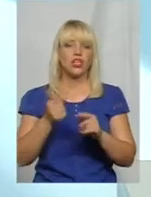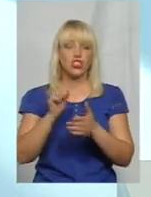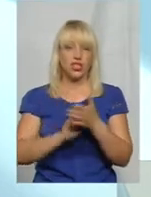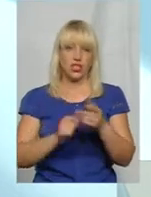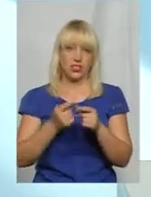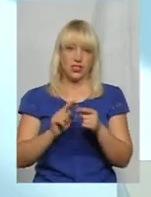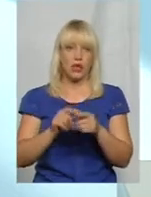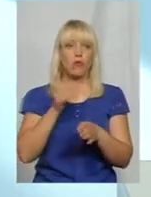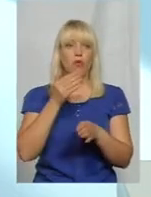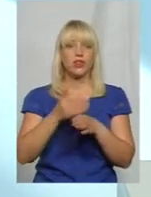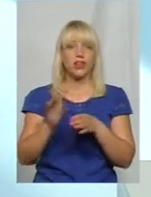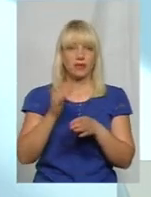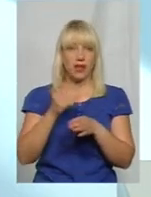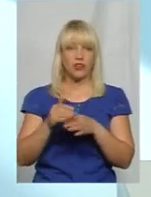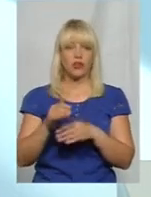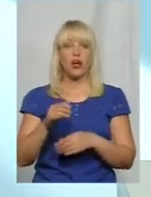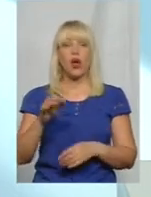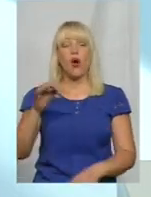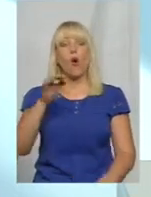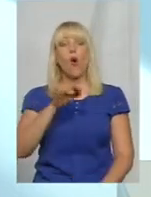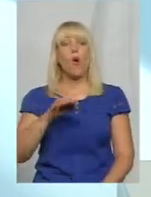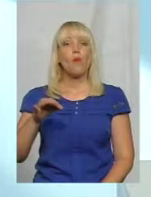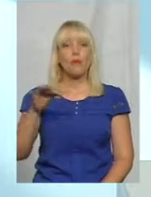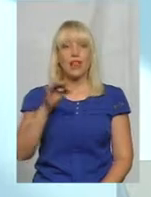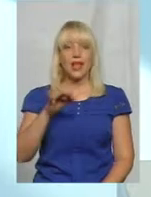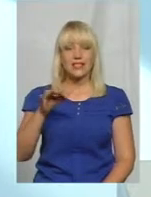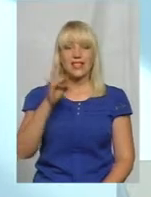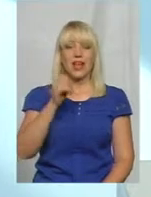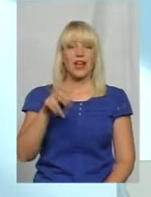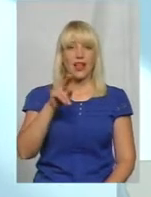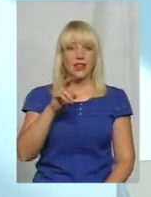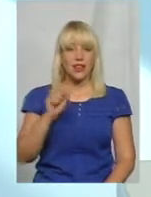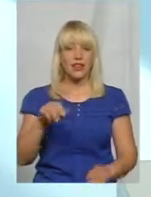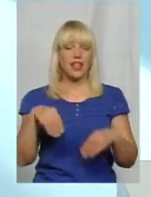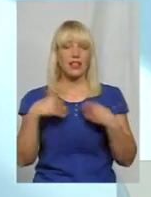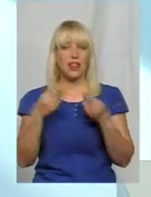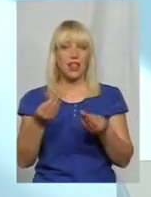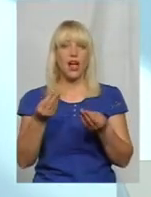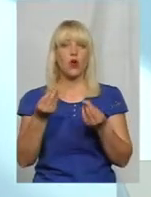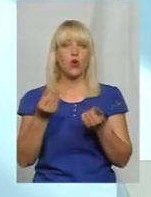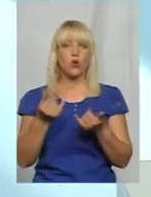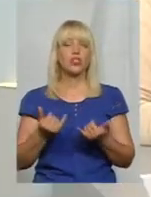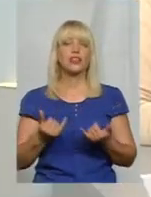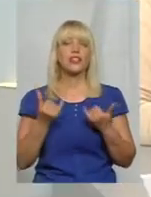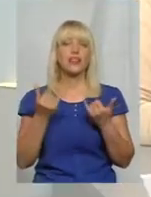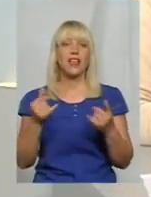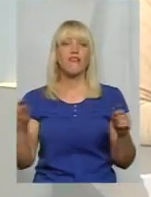держава, почала держава, наша обласна рада надавати кошти для відновлення цих об'єктів.